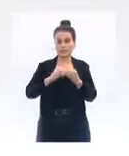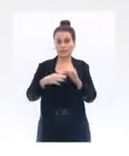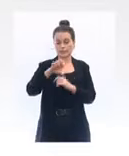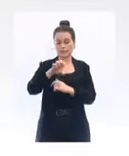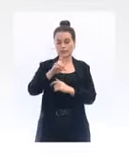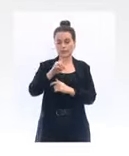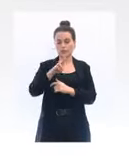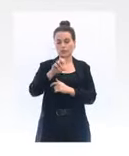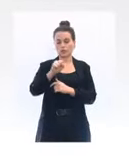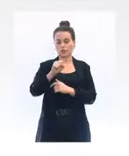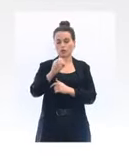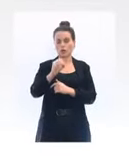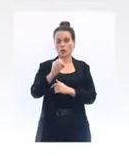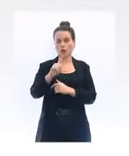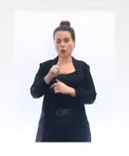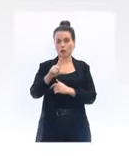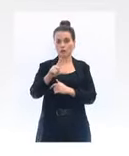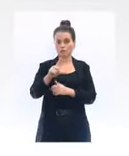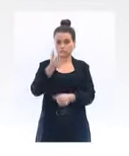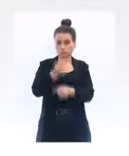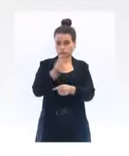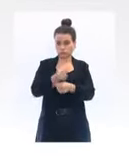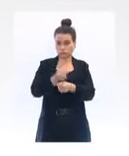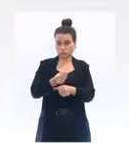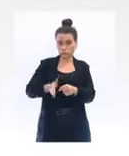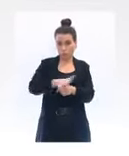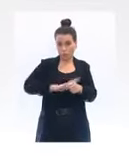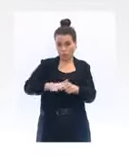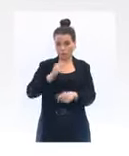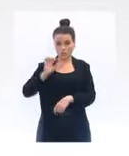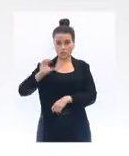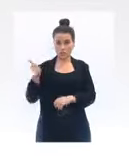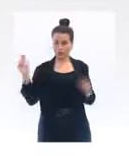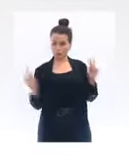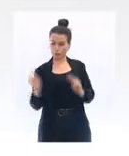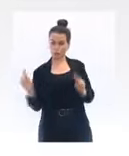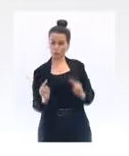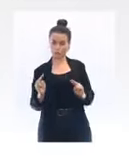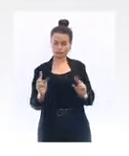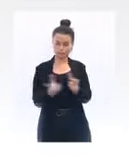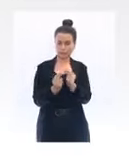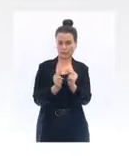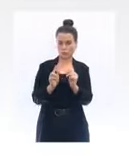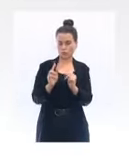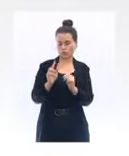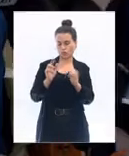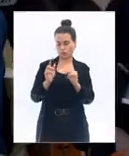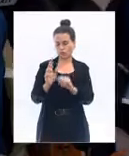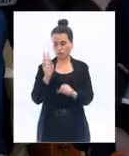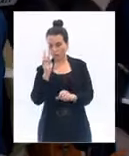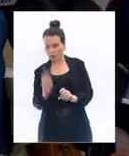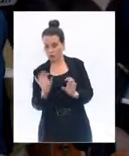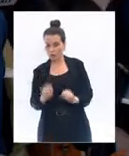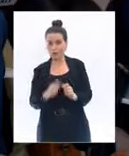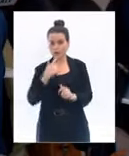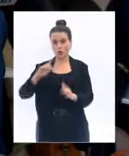ressources seront exposées et tout un chacun pourra voir en complément de celles qui sont déjà là. Et donc, cela permet lorsque une classe ou un établissement